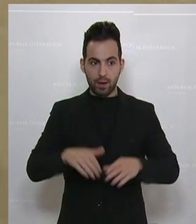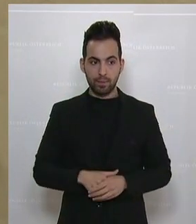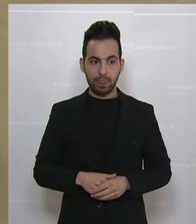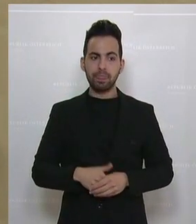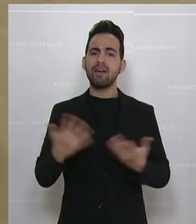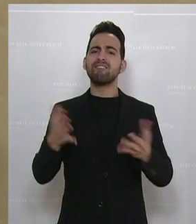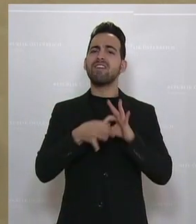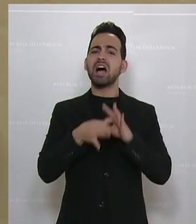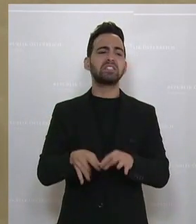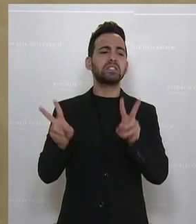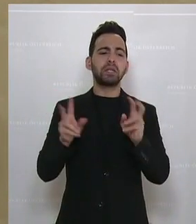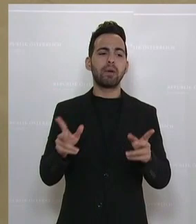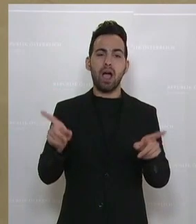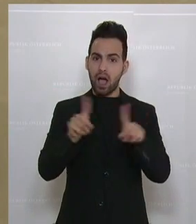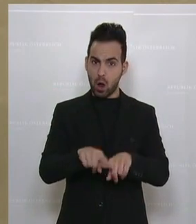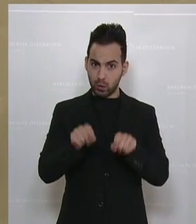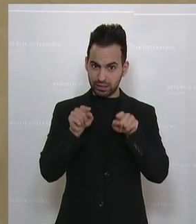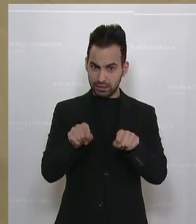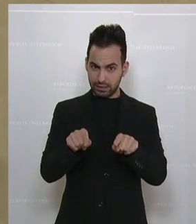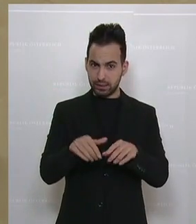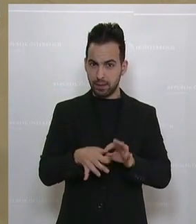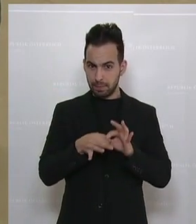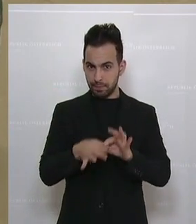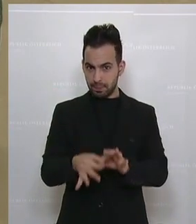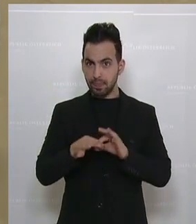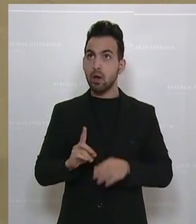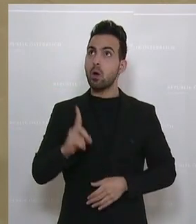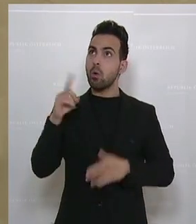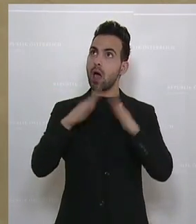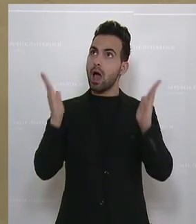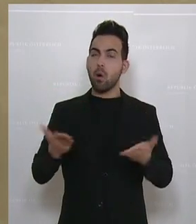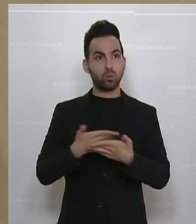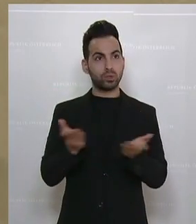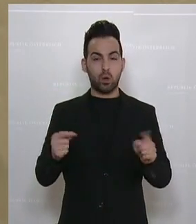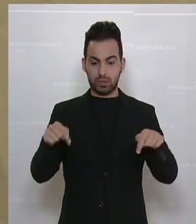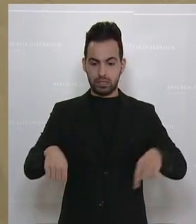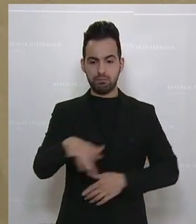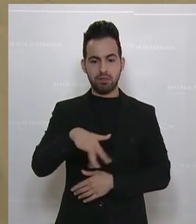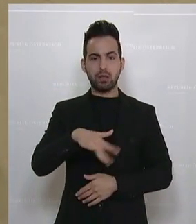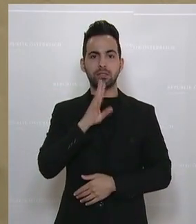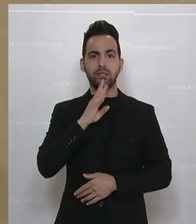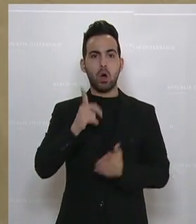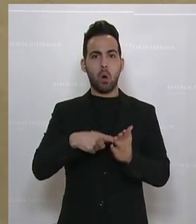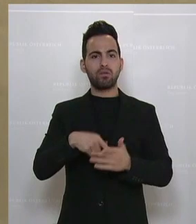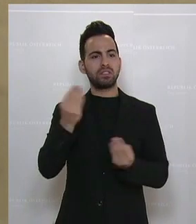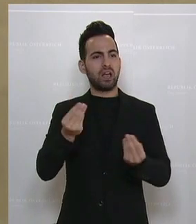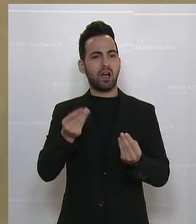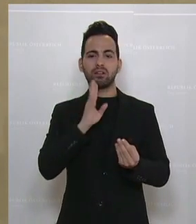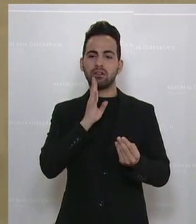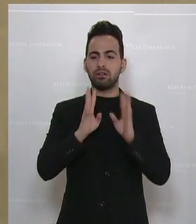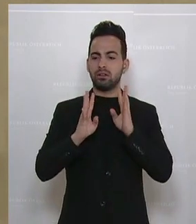Worum geht es denn eigentlich? Und auch in diesem Hohen Haus und von diesem Platz wird immer wieder etwas vermischt.